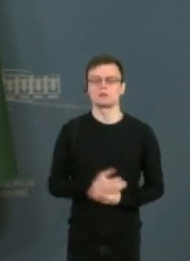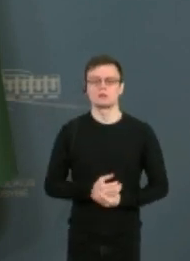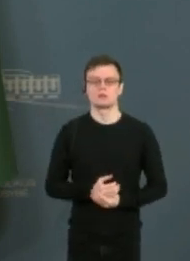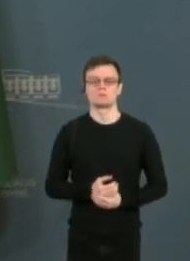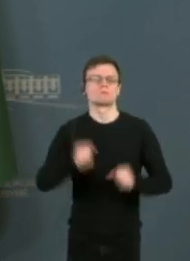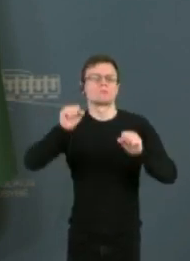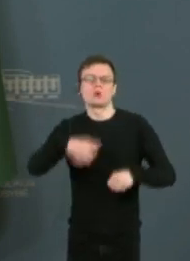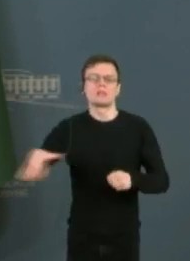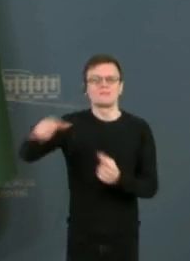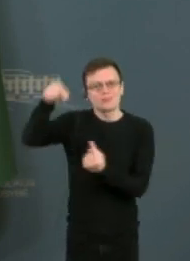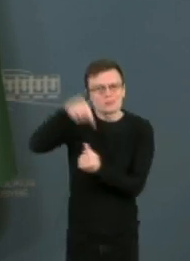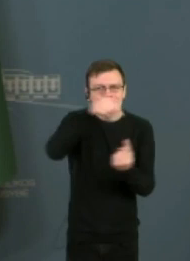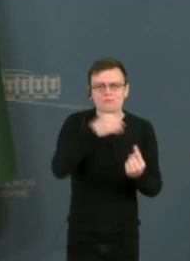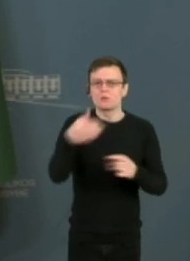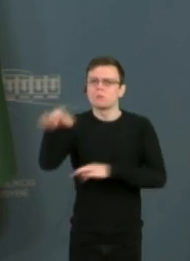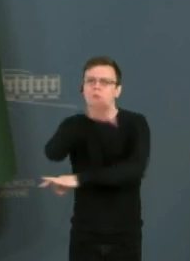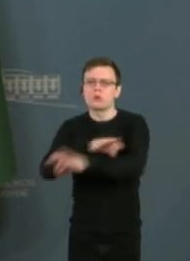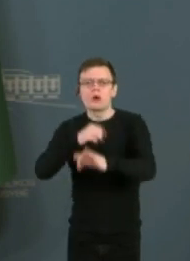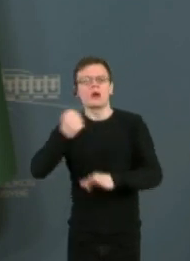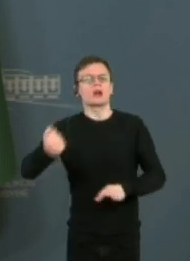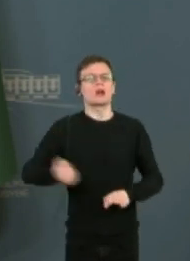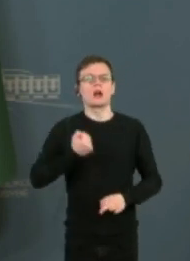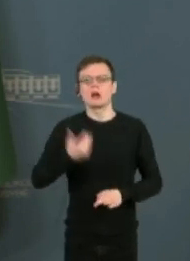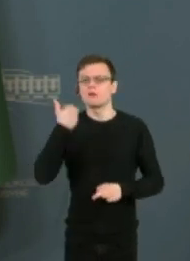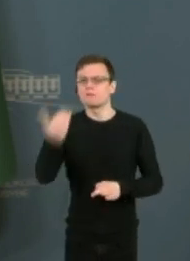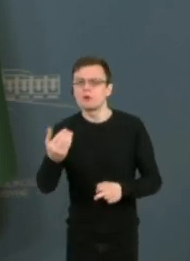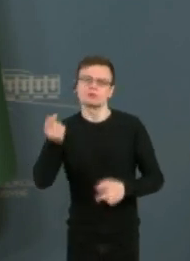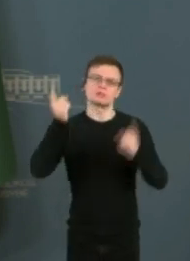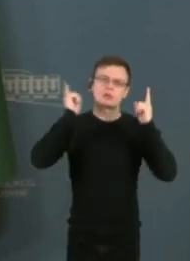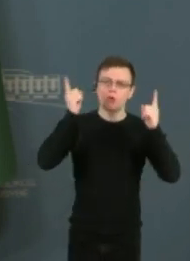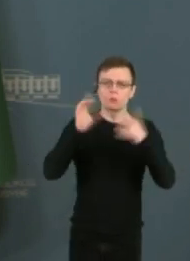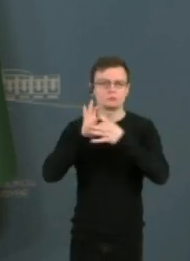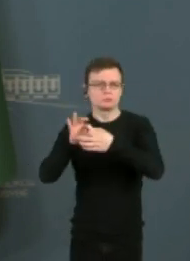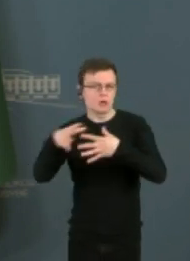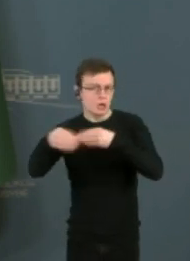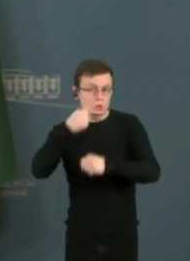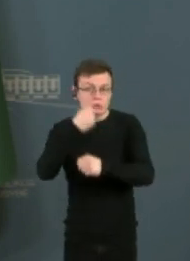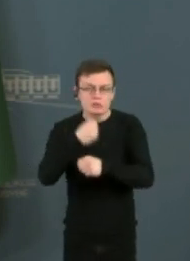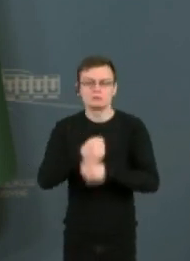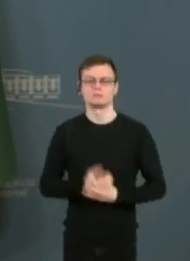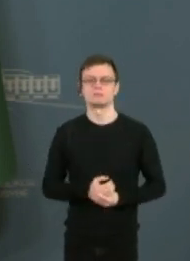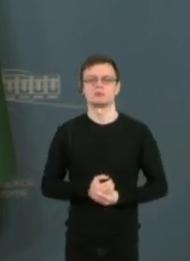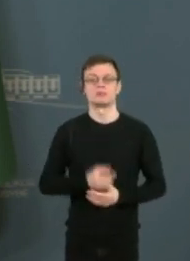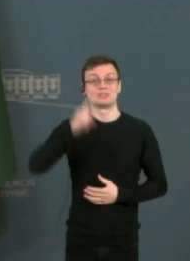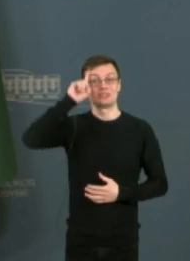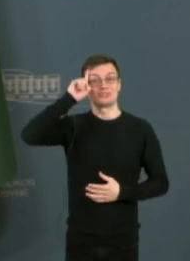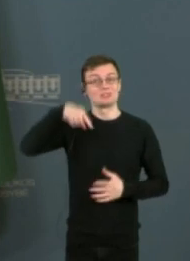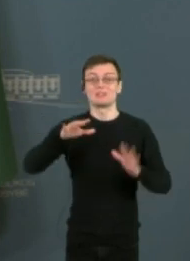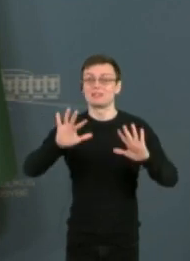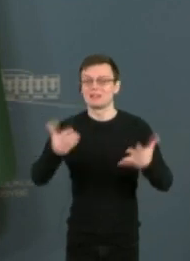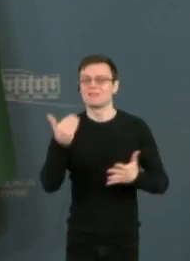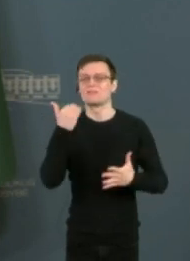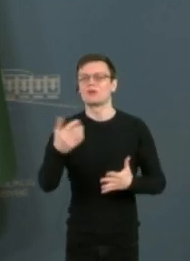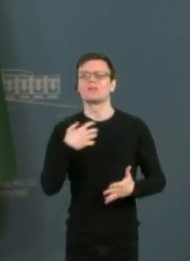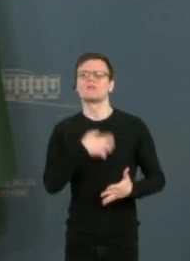projektai, ar tai būtų karinis ir saugumo bendradarbiavimas. Nes, kaip žinia, dar vienas turbūt labai svarbus ir mūsų